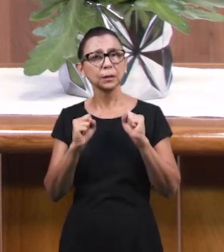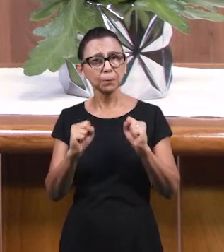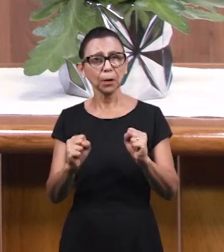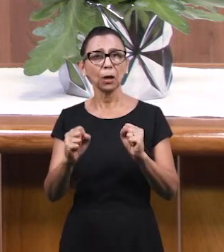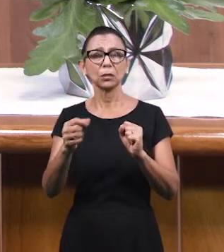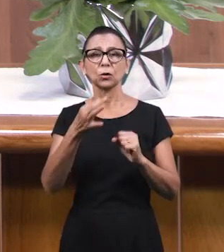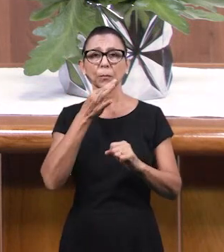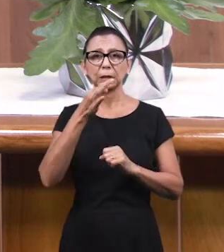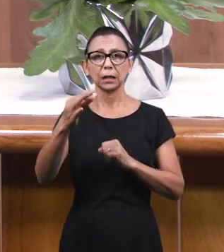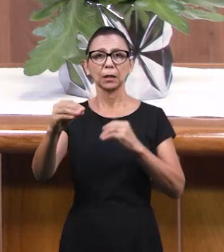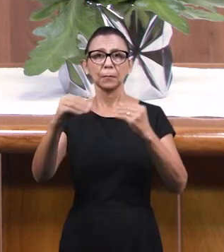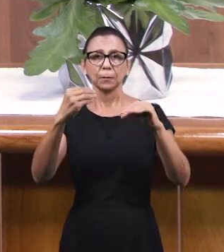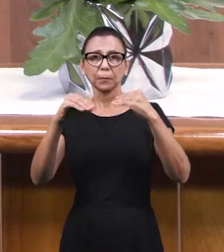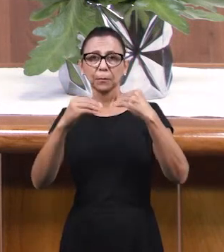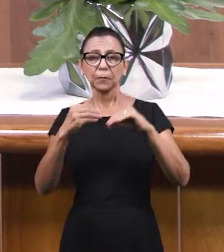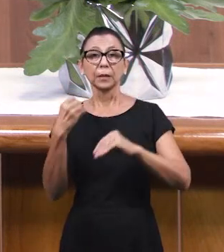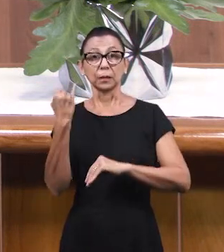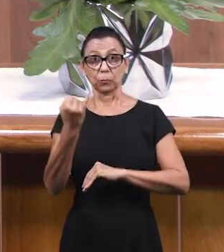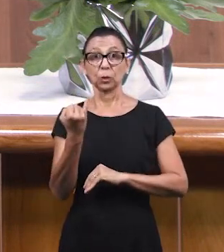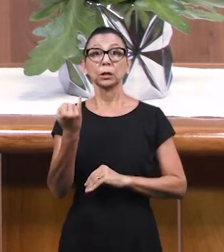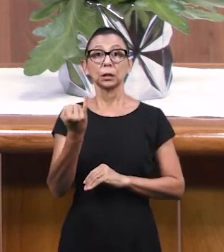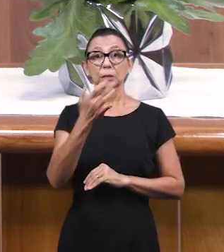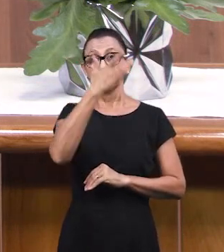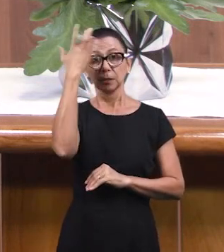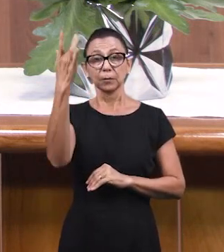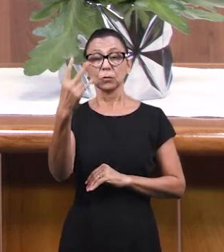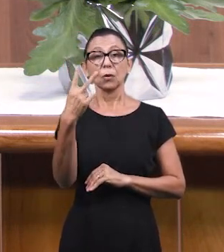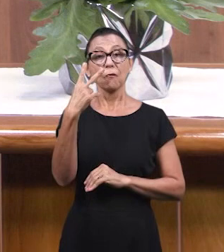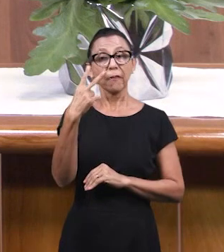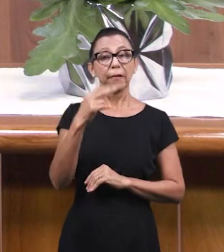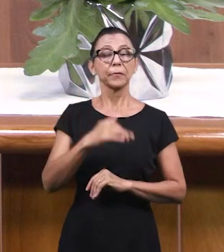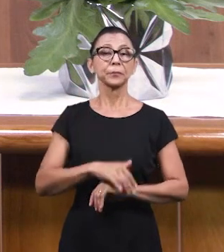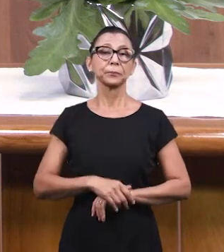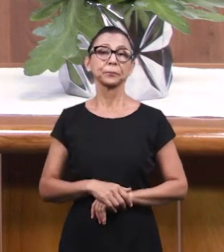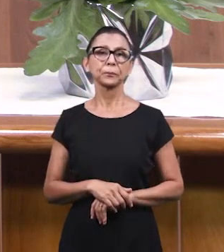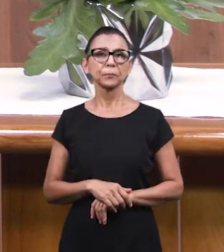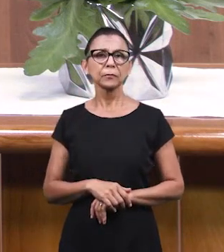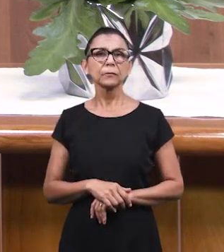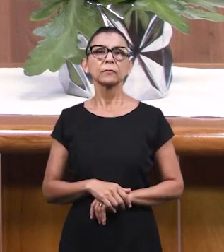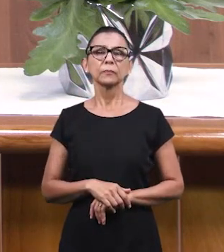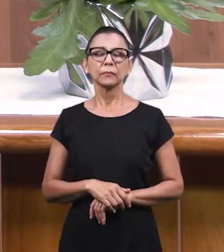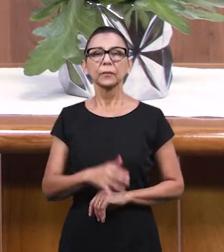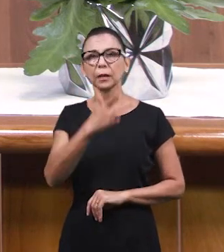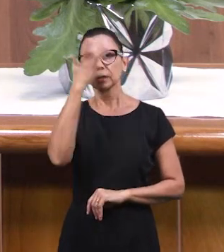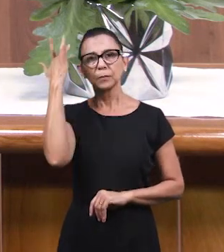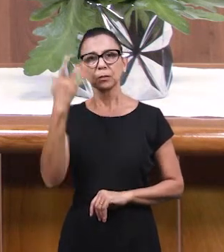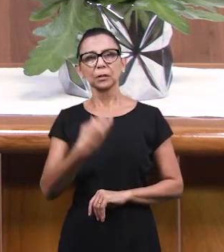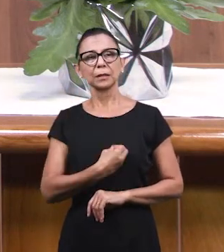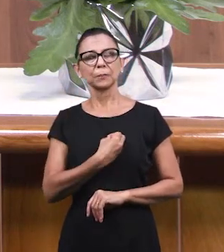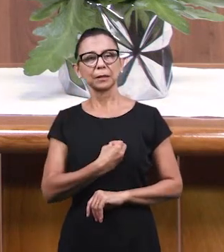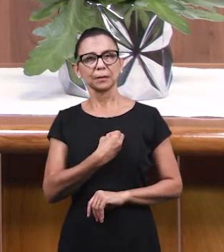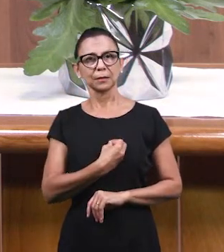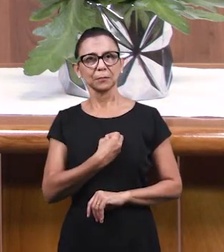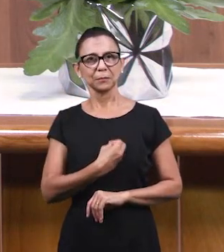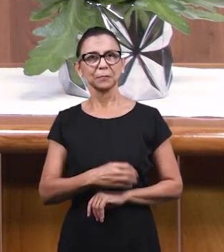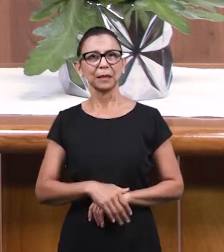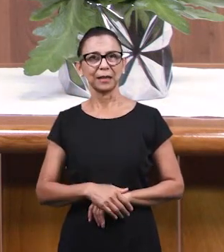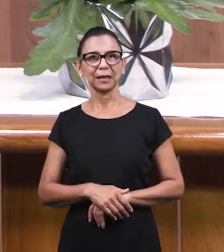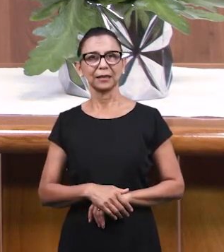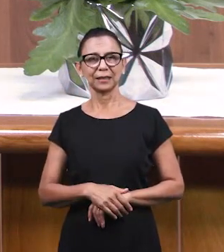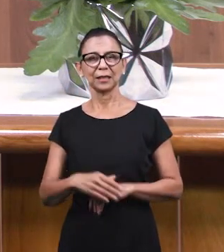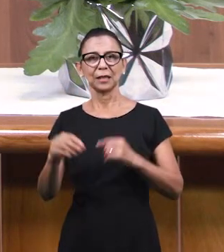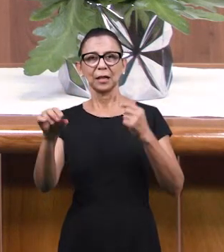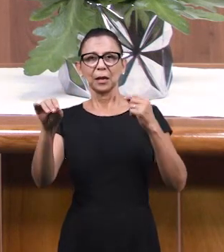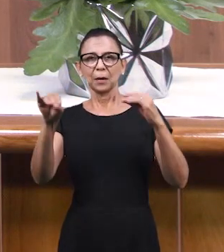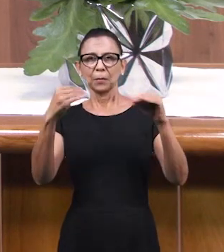на богослужениях, это важно для других людей, которые участвуют. И те, кто не